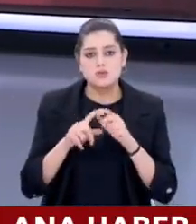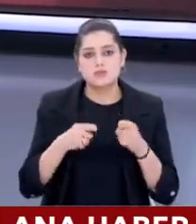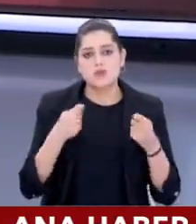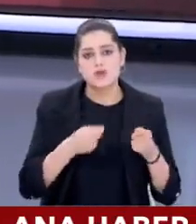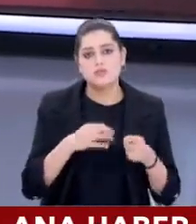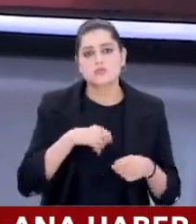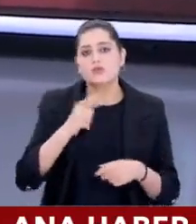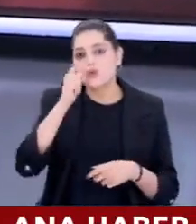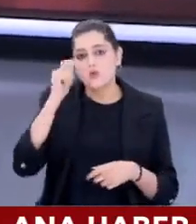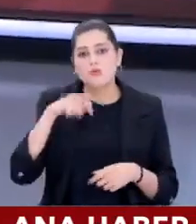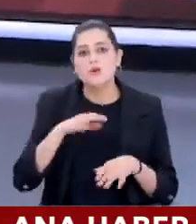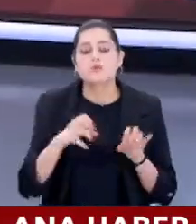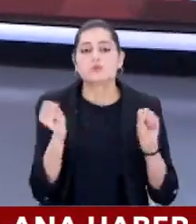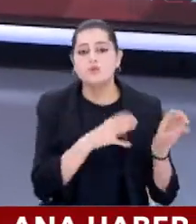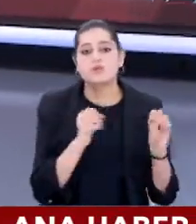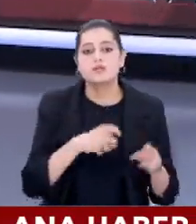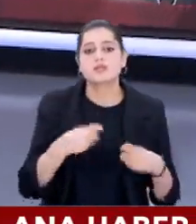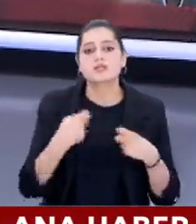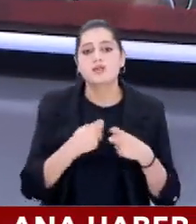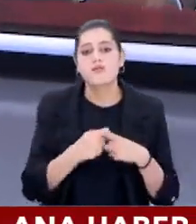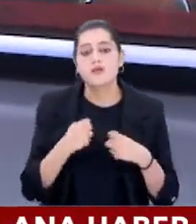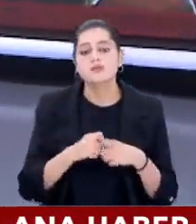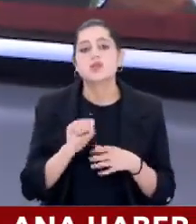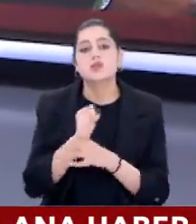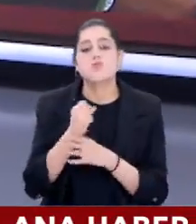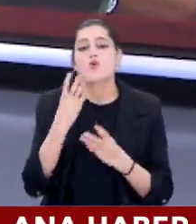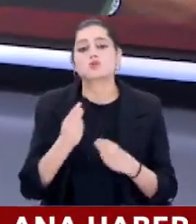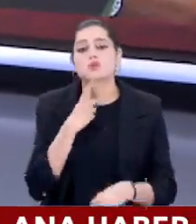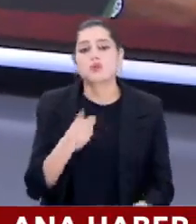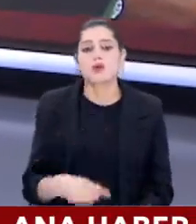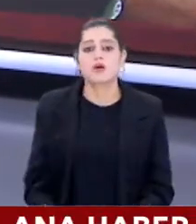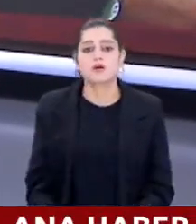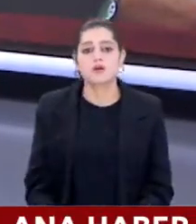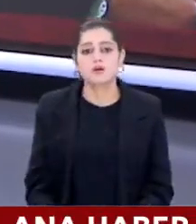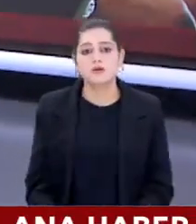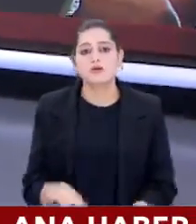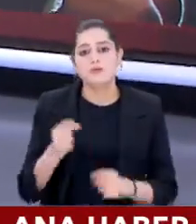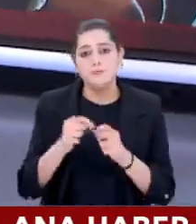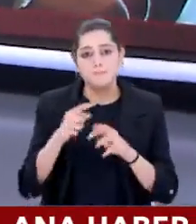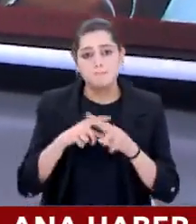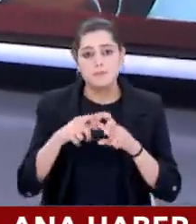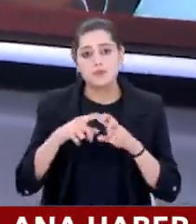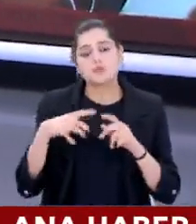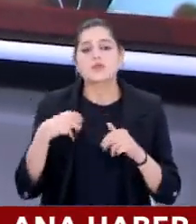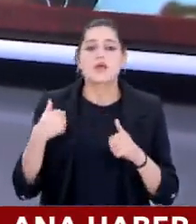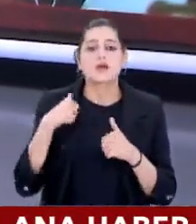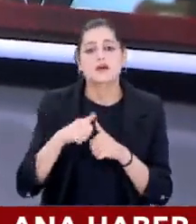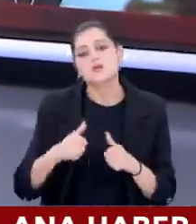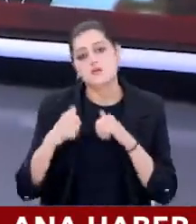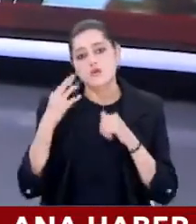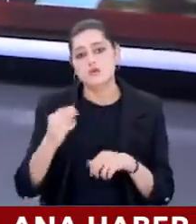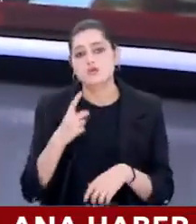bir kısmı Ukrayna'ya gönderilmişler. Savaş tecrübesi elde etsinler diye. Sonra bunlar Belarus'a gönderilecekler. Ve bir takım